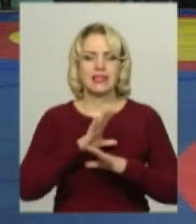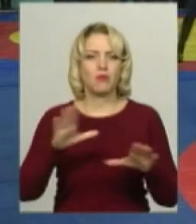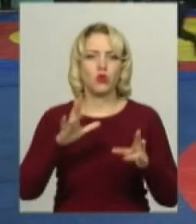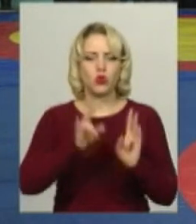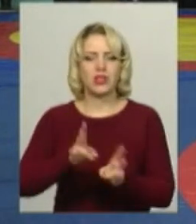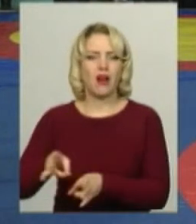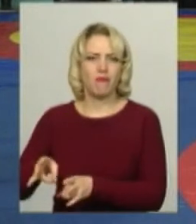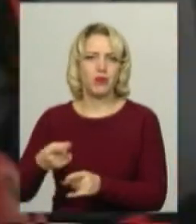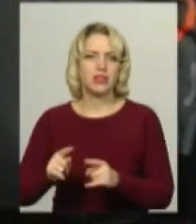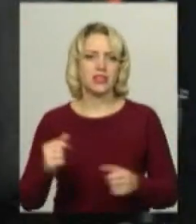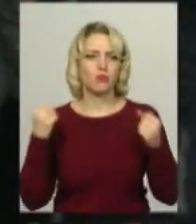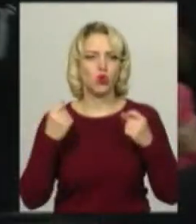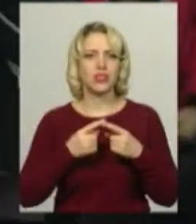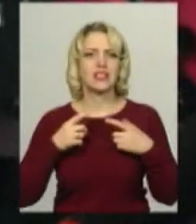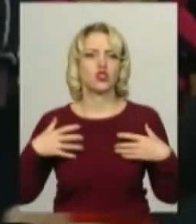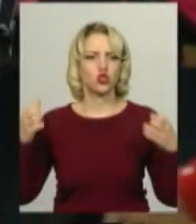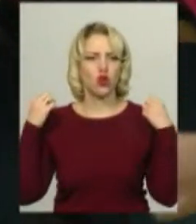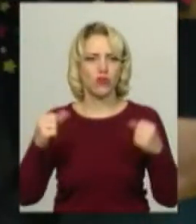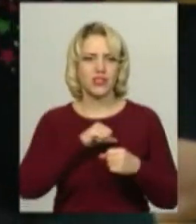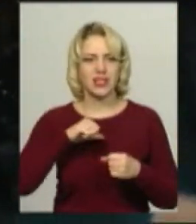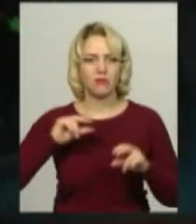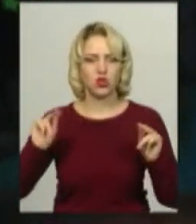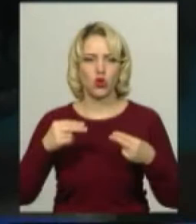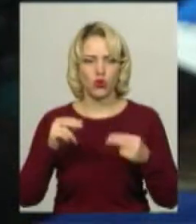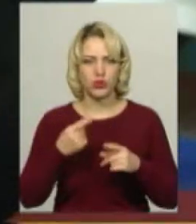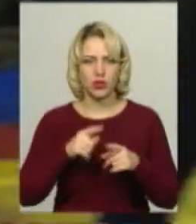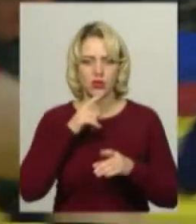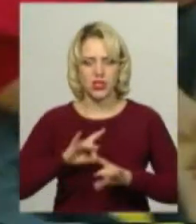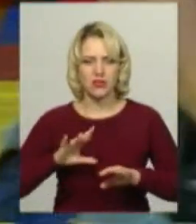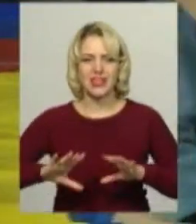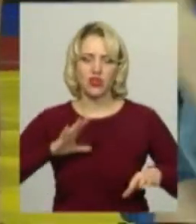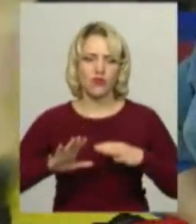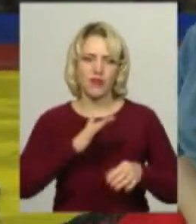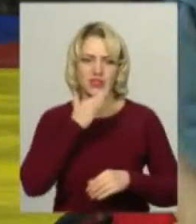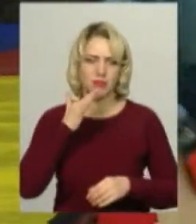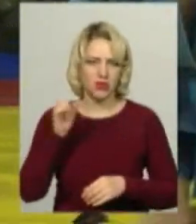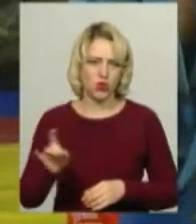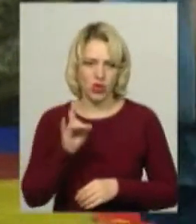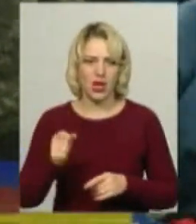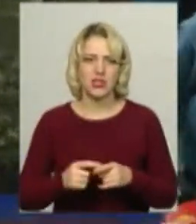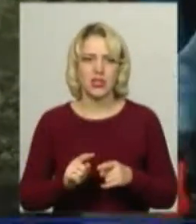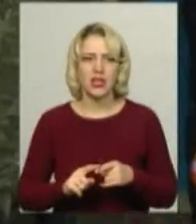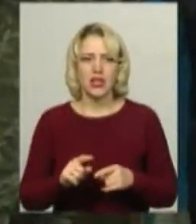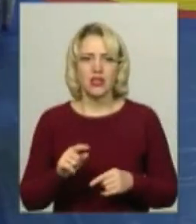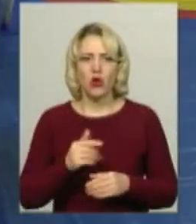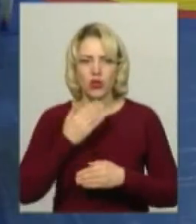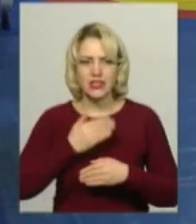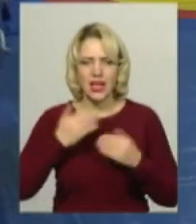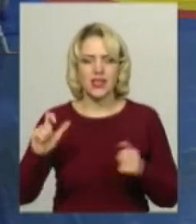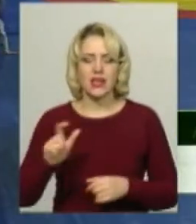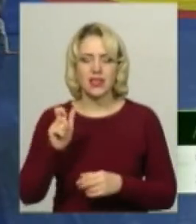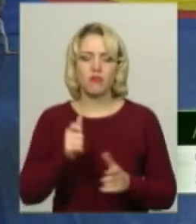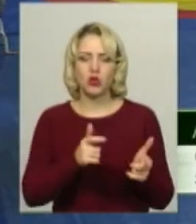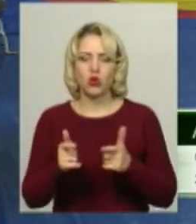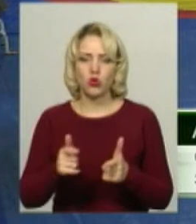першу чергу, це здоров'я. Сам чемпіон світу, каже, травмувався не раз. Востанньо в процесі підготовки до Чемпіонату світу. Я